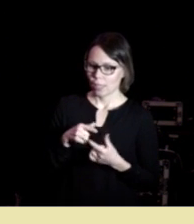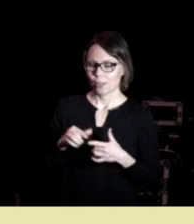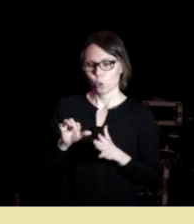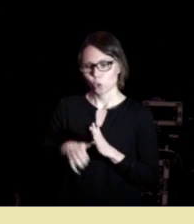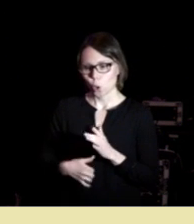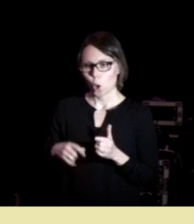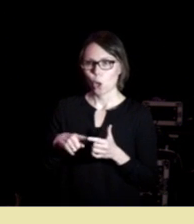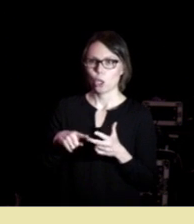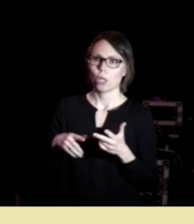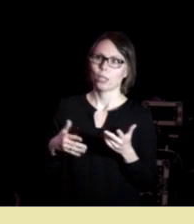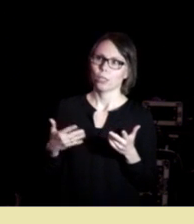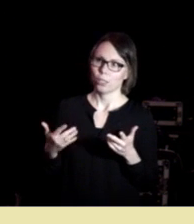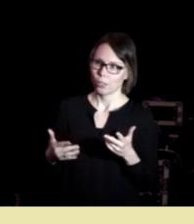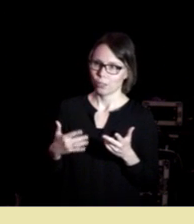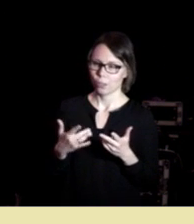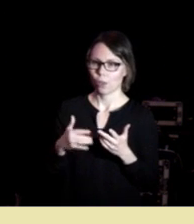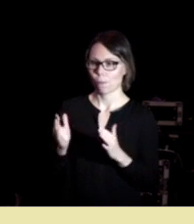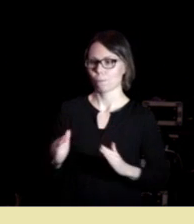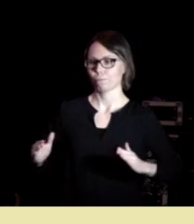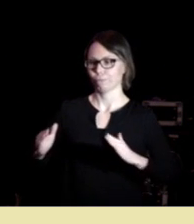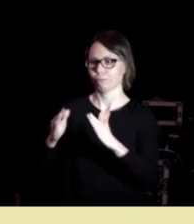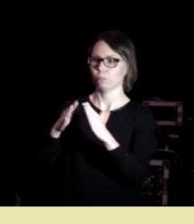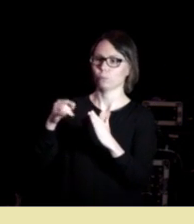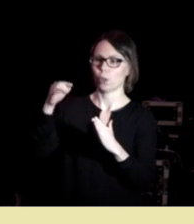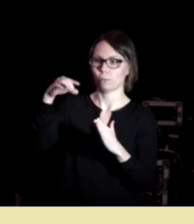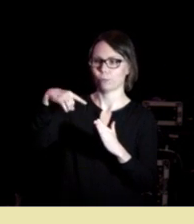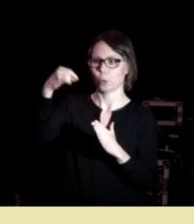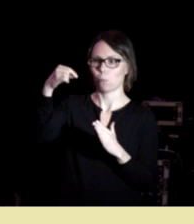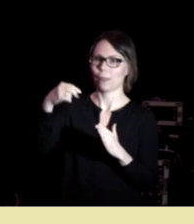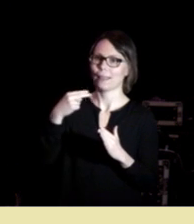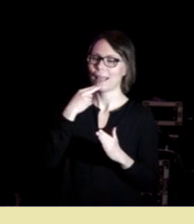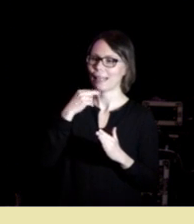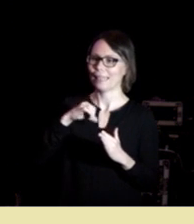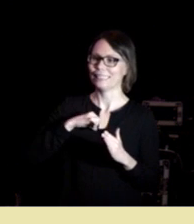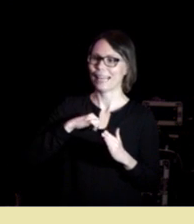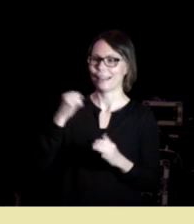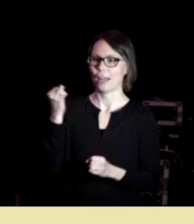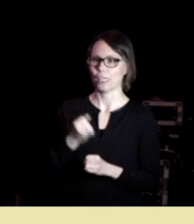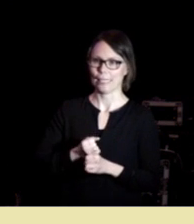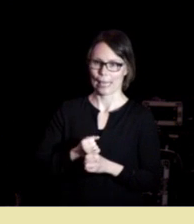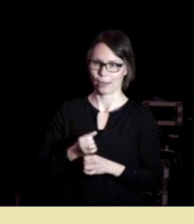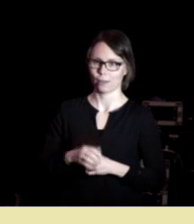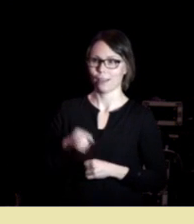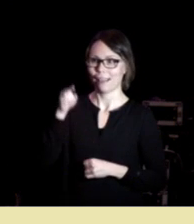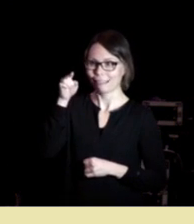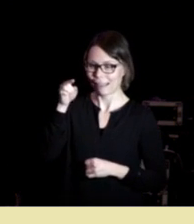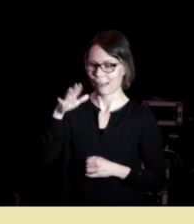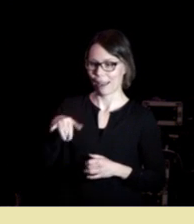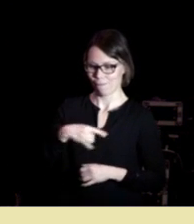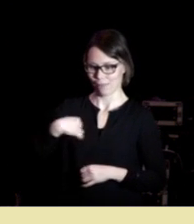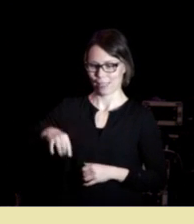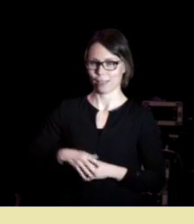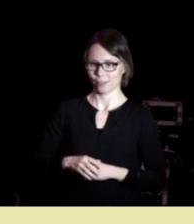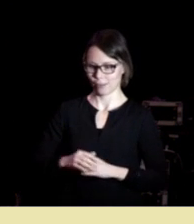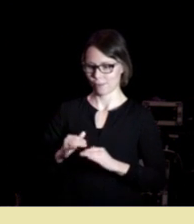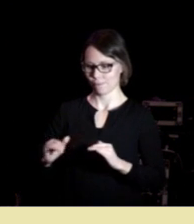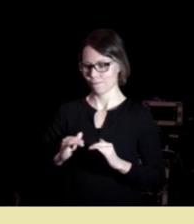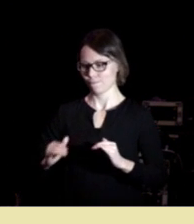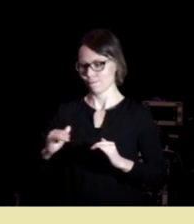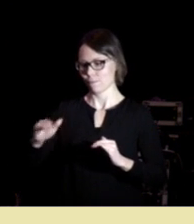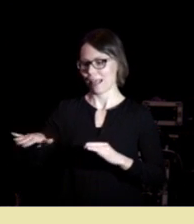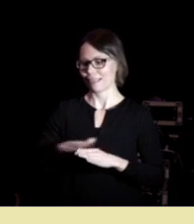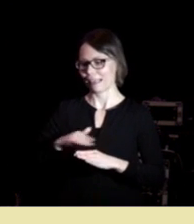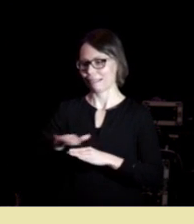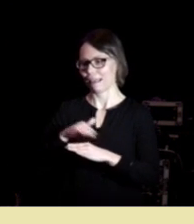kontroll. Og på toppen så heter det selvrealisering. Der sitter vi. Vi har dekket mange av disse